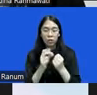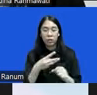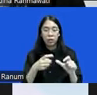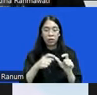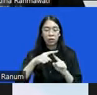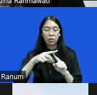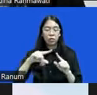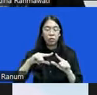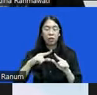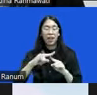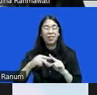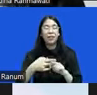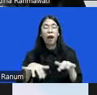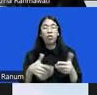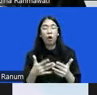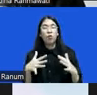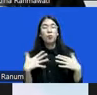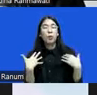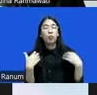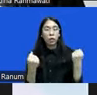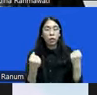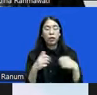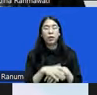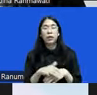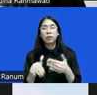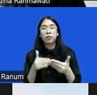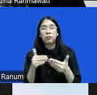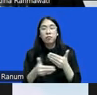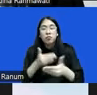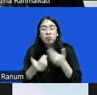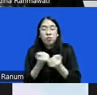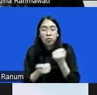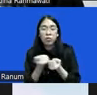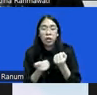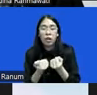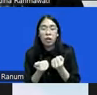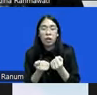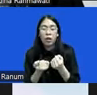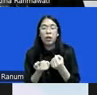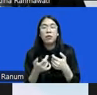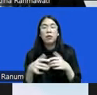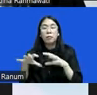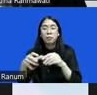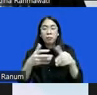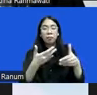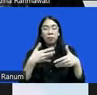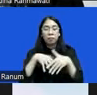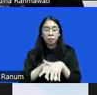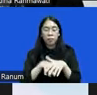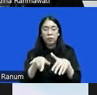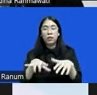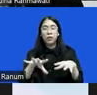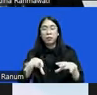pemulihan dan juga berusaha untuk mengintegrasikan para pihak kembali sebagai bagian dari